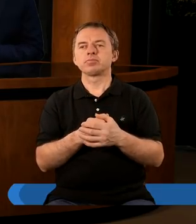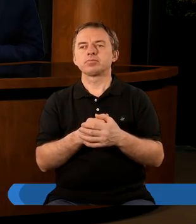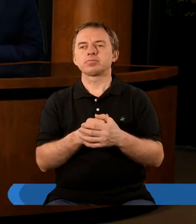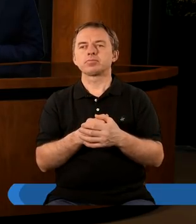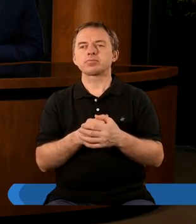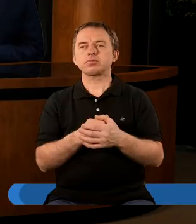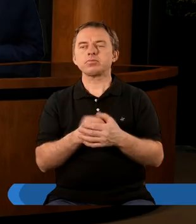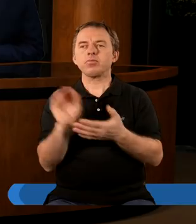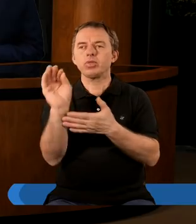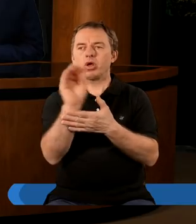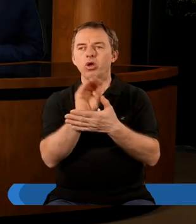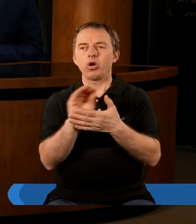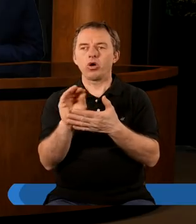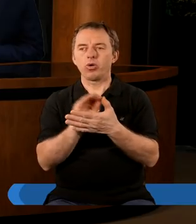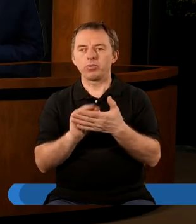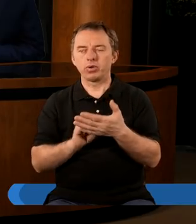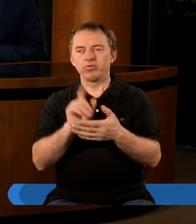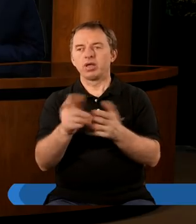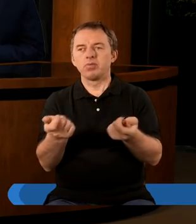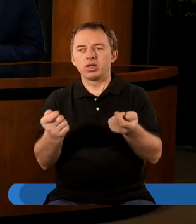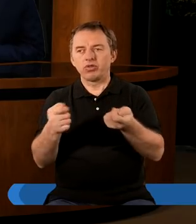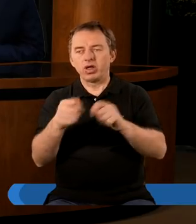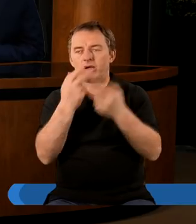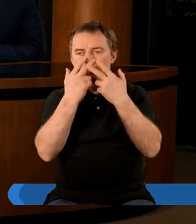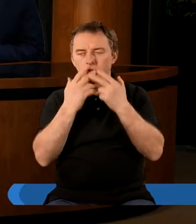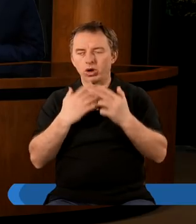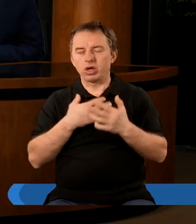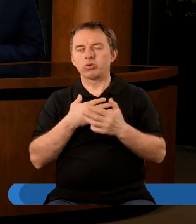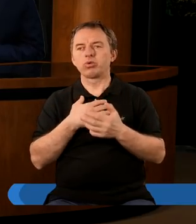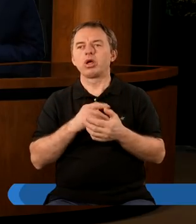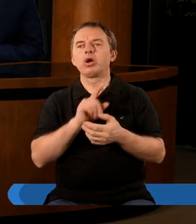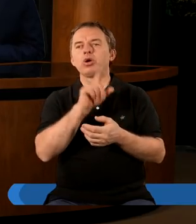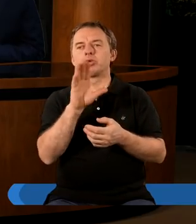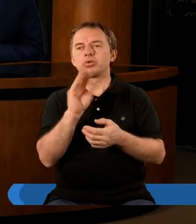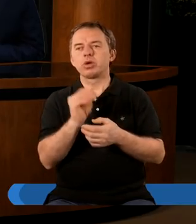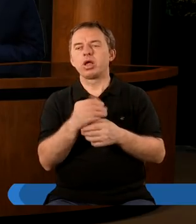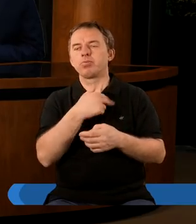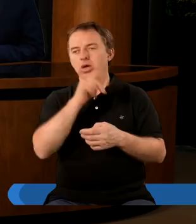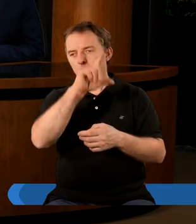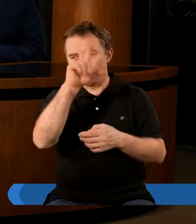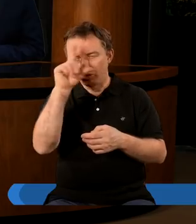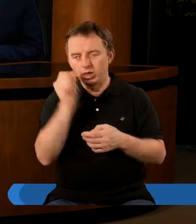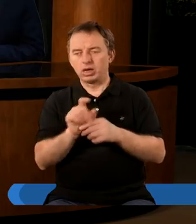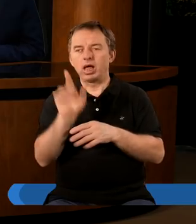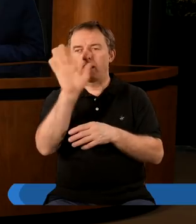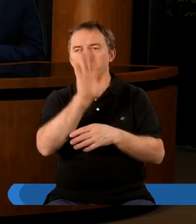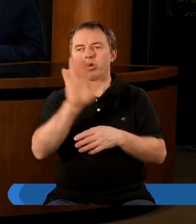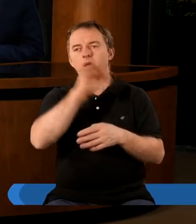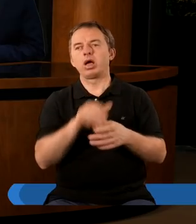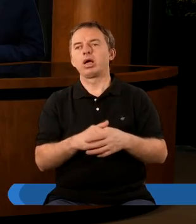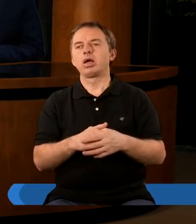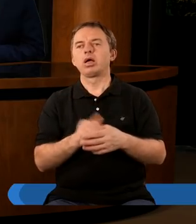czyli która jest opisana właśnie w tym zwoju, pokazuje właśnie, że my jako ludzie dla Boga